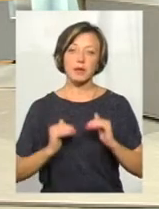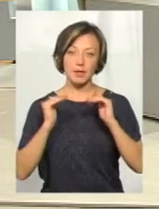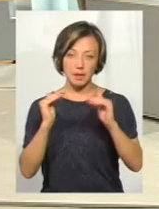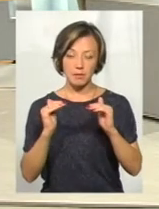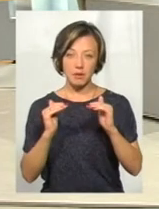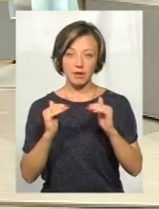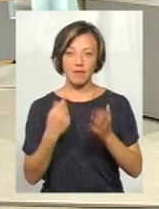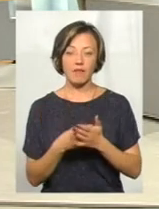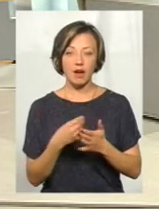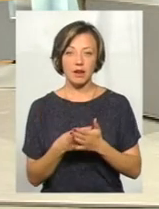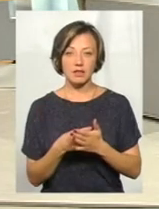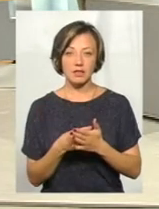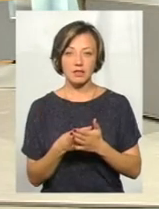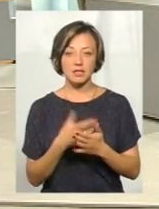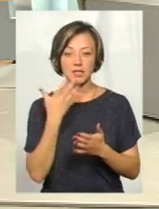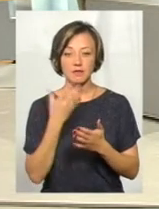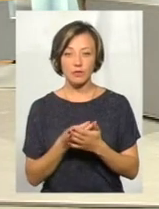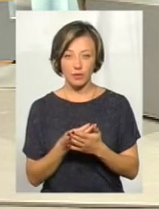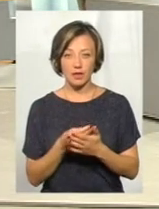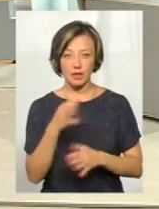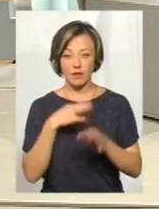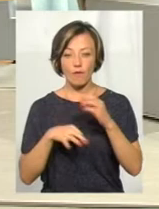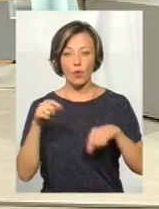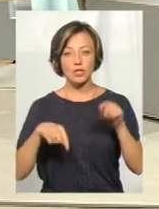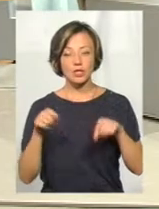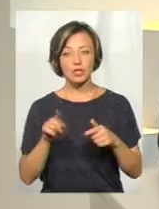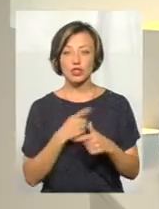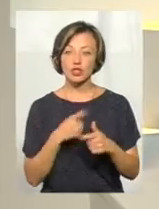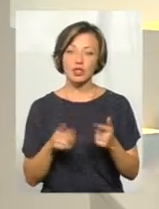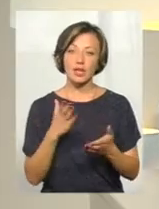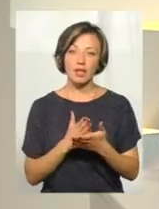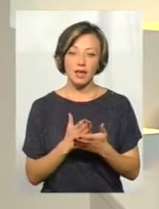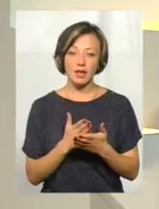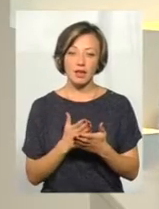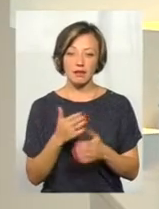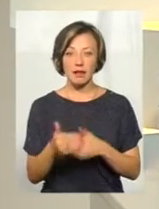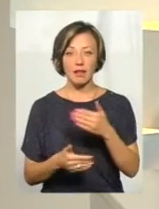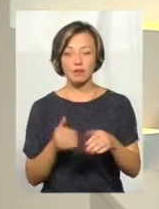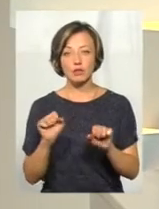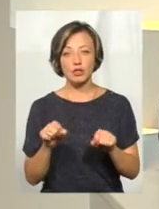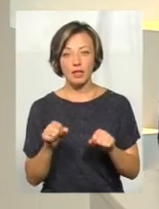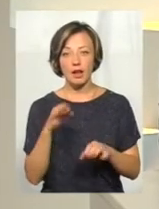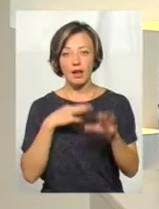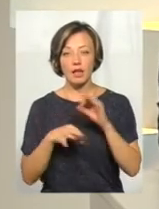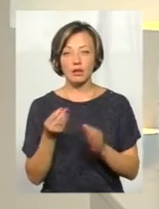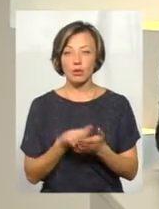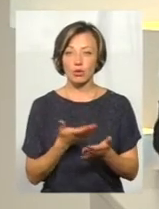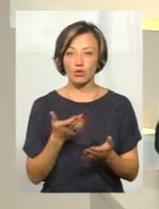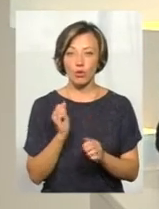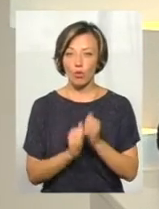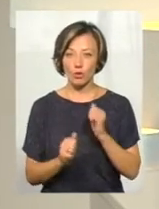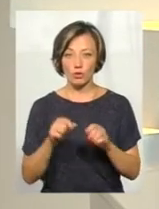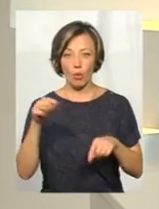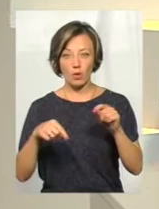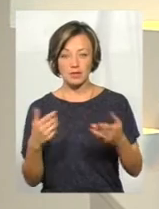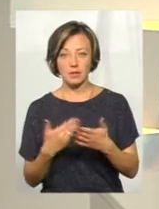вартість своєї продукції восени? Чи є в цьому якась тенденція, можливо, ліки дорожчують кожної